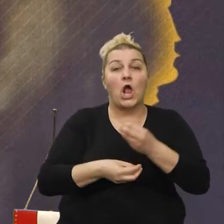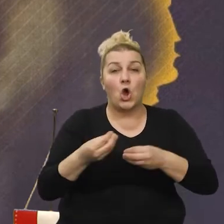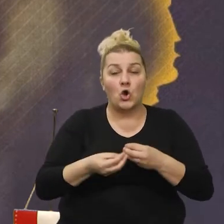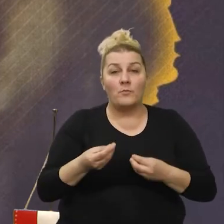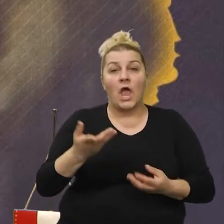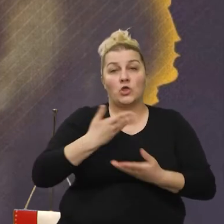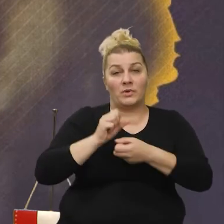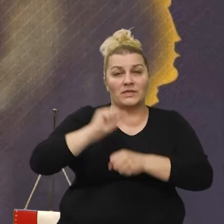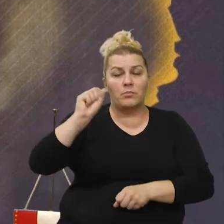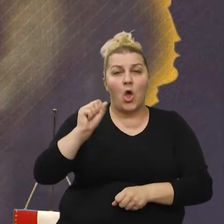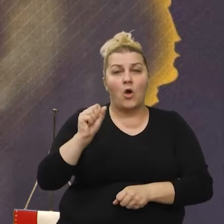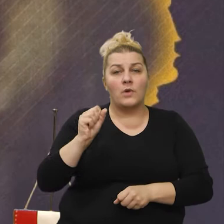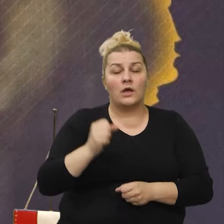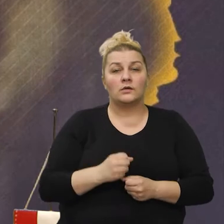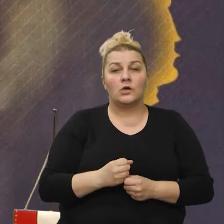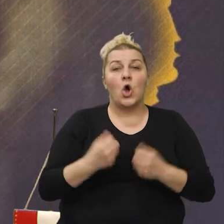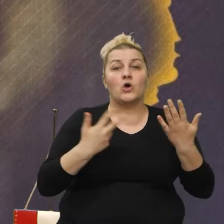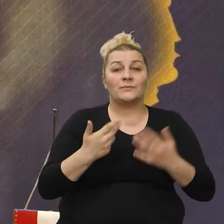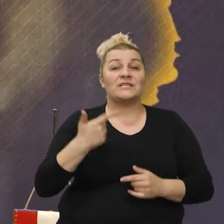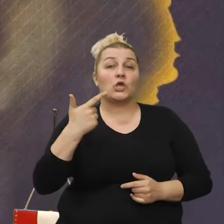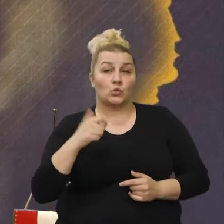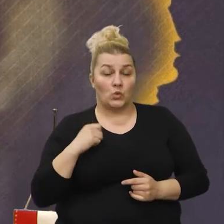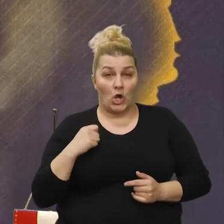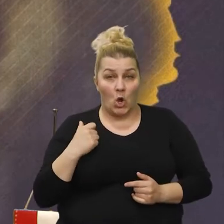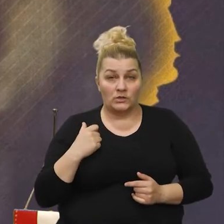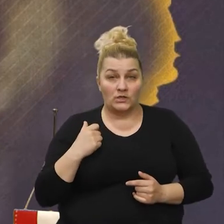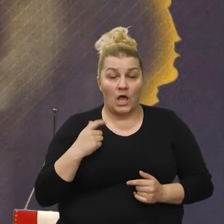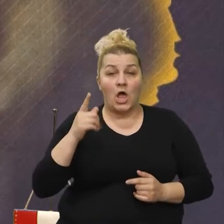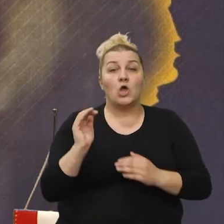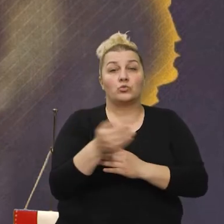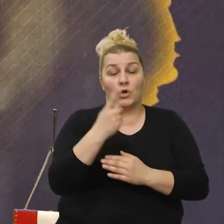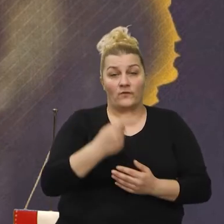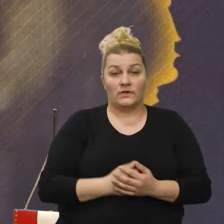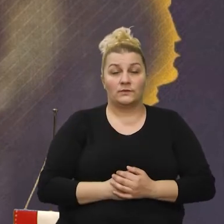1982. godine u Dubrovniku.